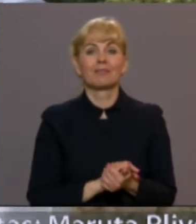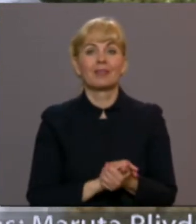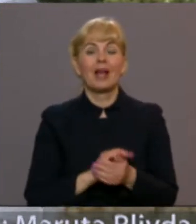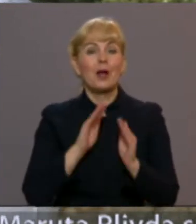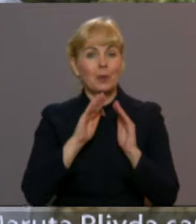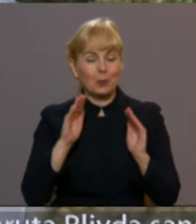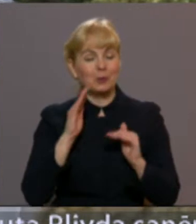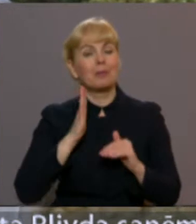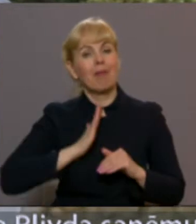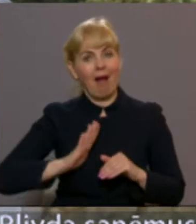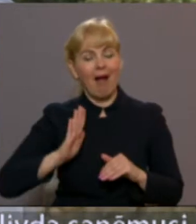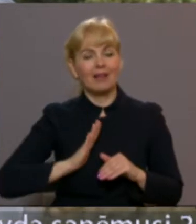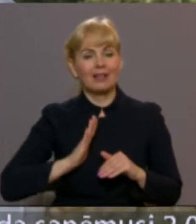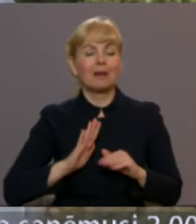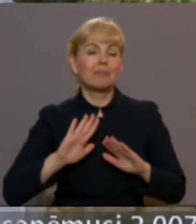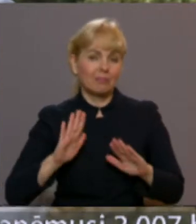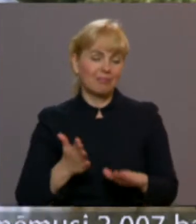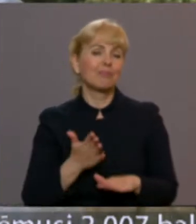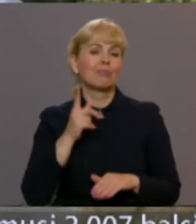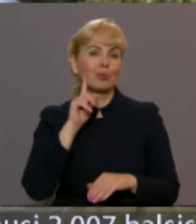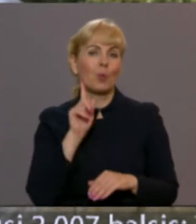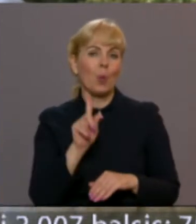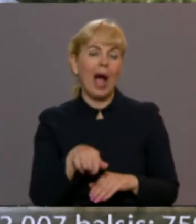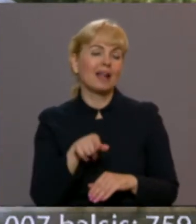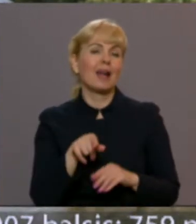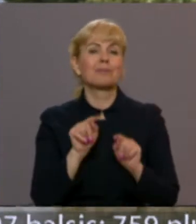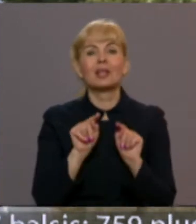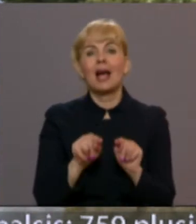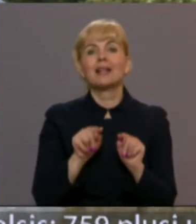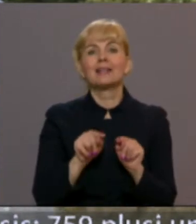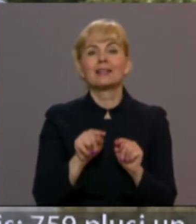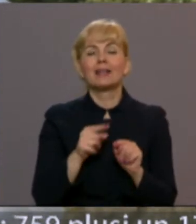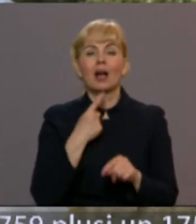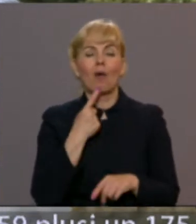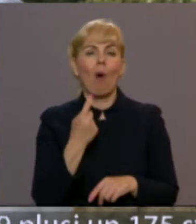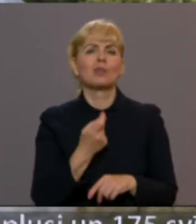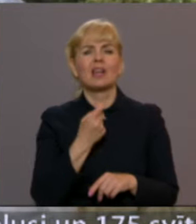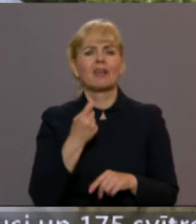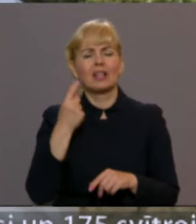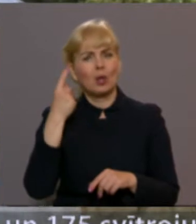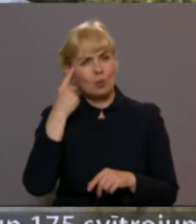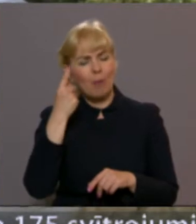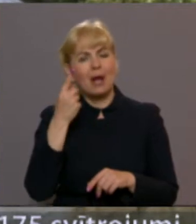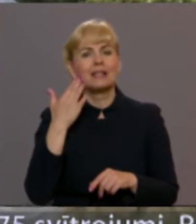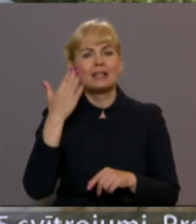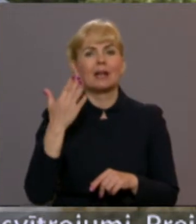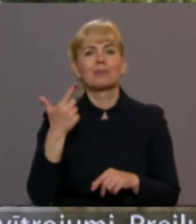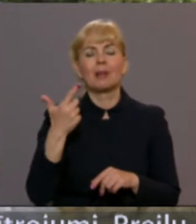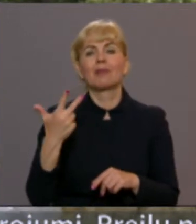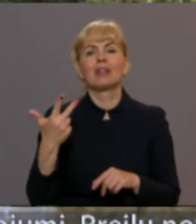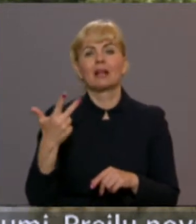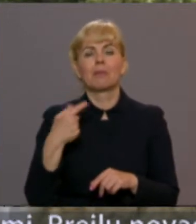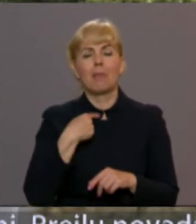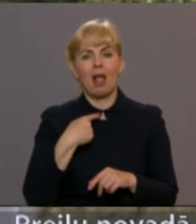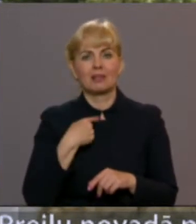Klusībā cerējām, bet, protams, tā konservatīvi domājot, mēs cerējām uz kādām septiņām, astoņām